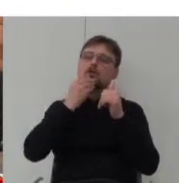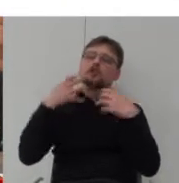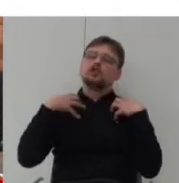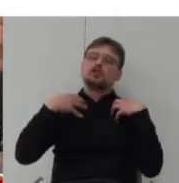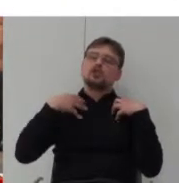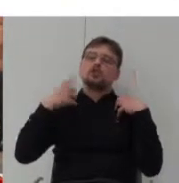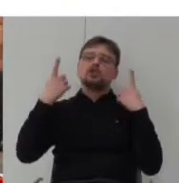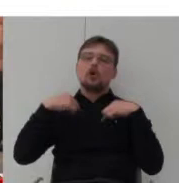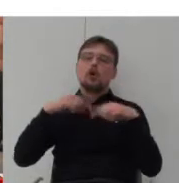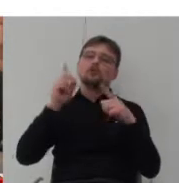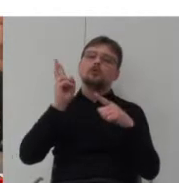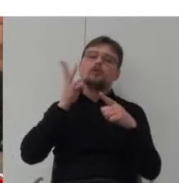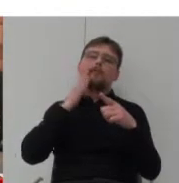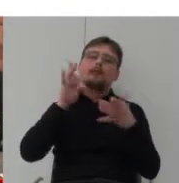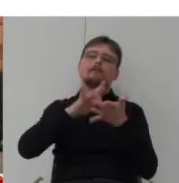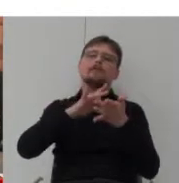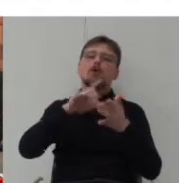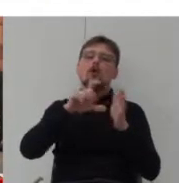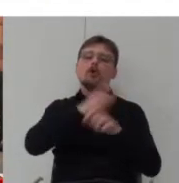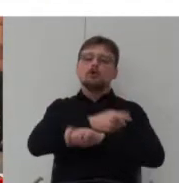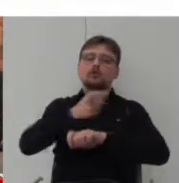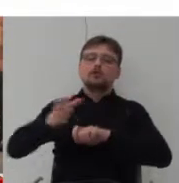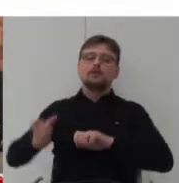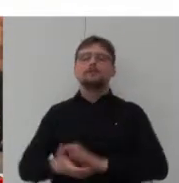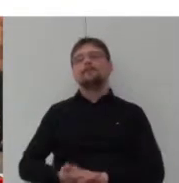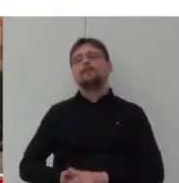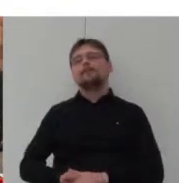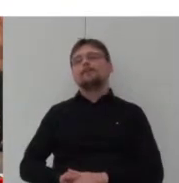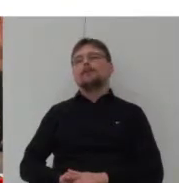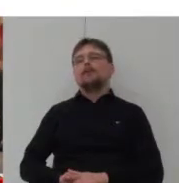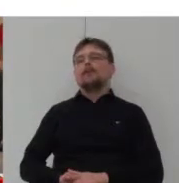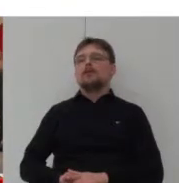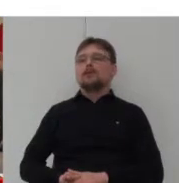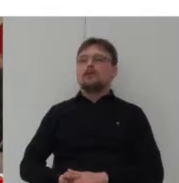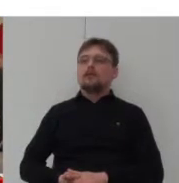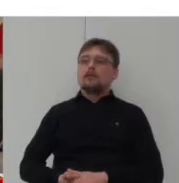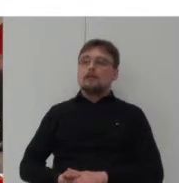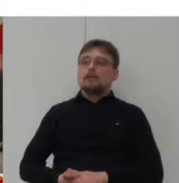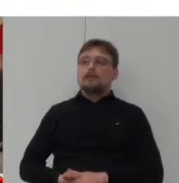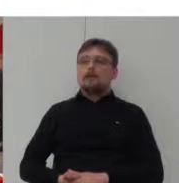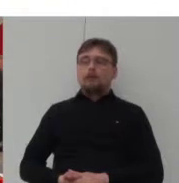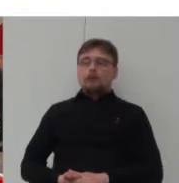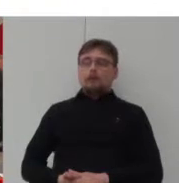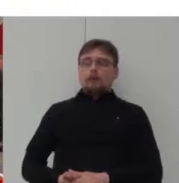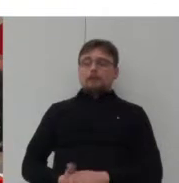współgra z budynkami, przejścia i te dziedzińce.